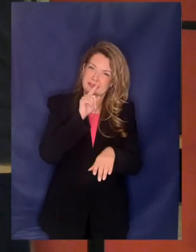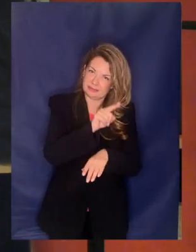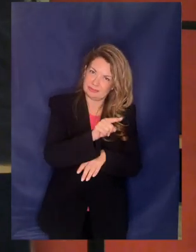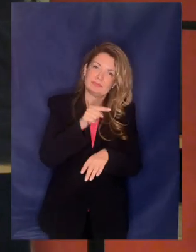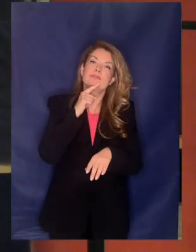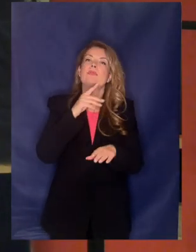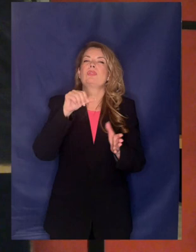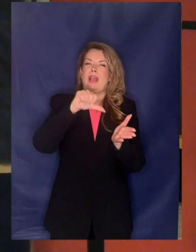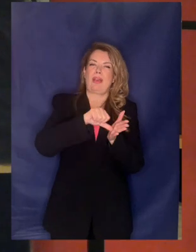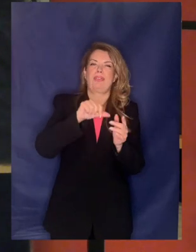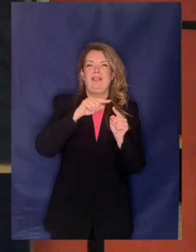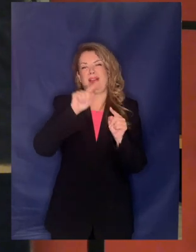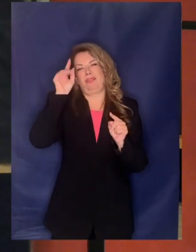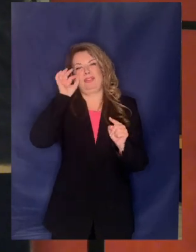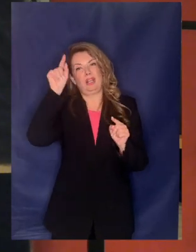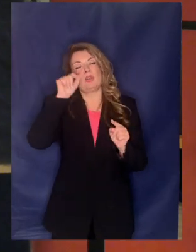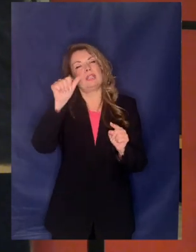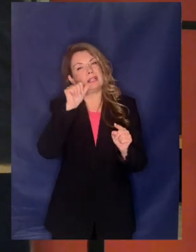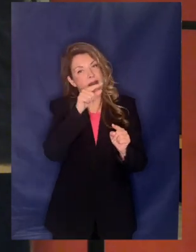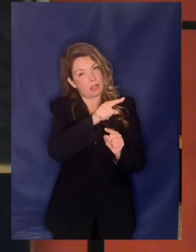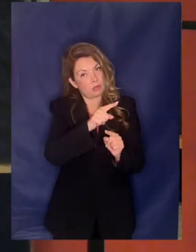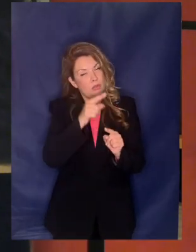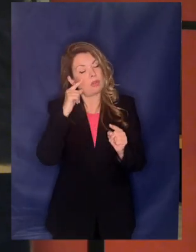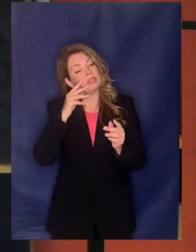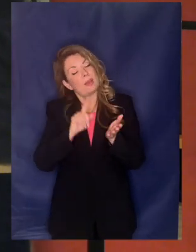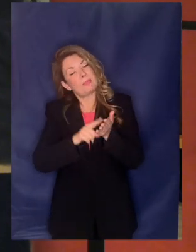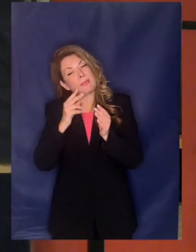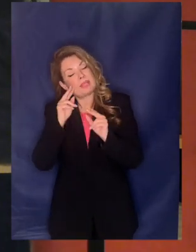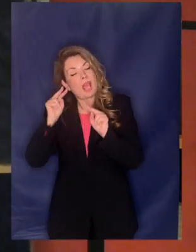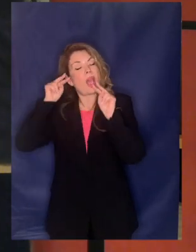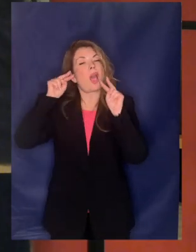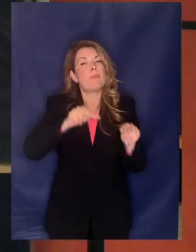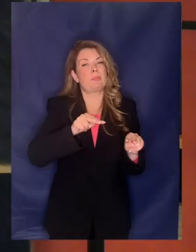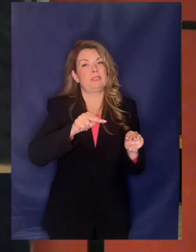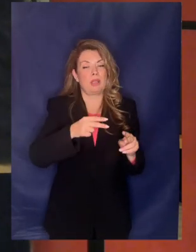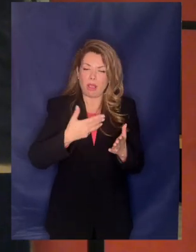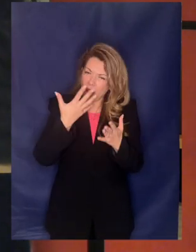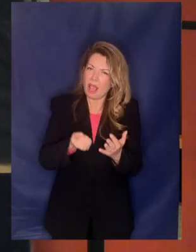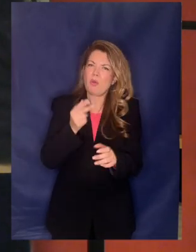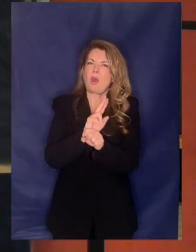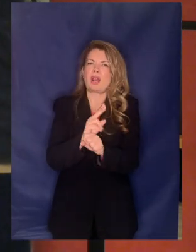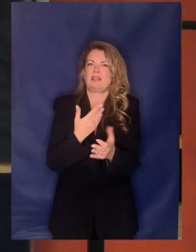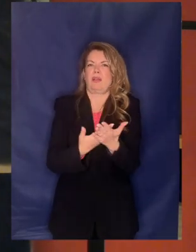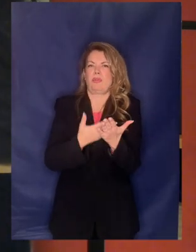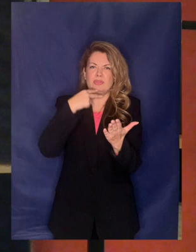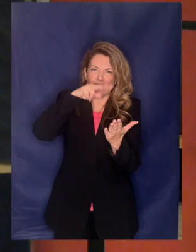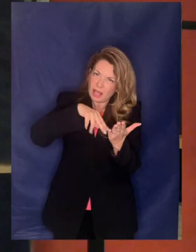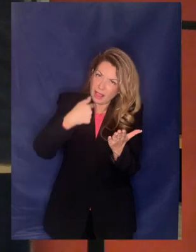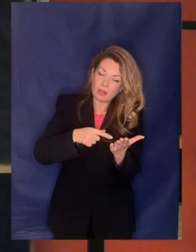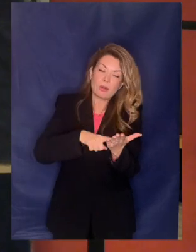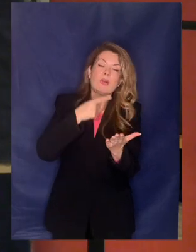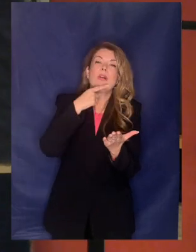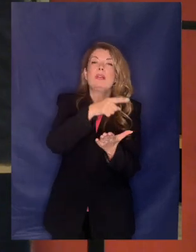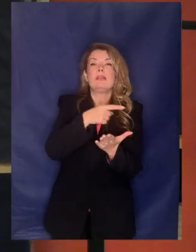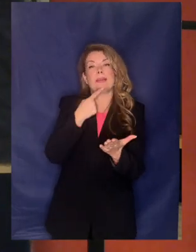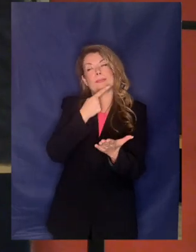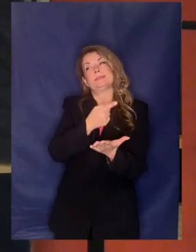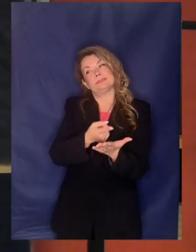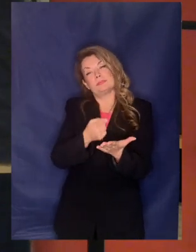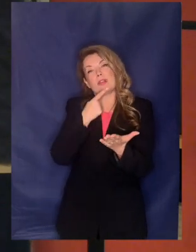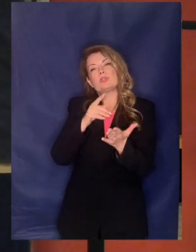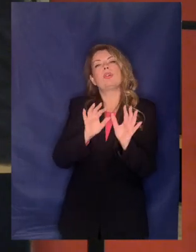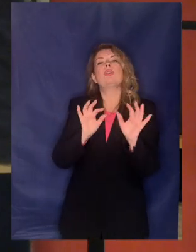υπέρ ισχυρής εποπτικής αρχής η οποία διαβάζω το όχο μπροστά μου έλεγε θα ρυθμίζει ζητήματα